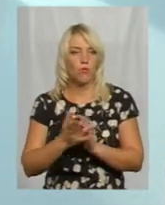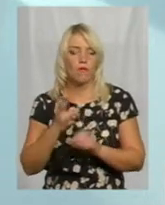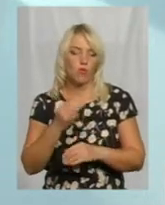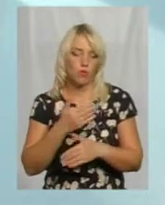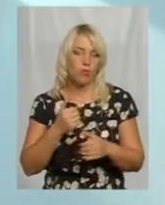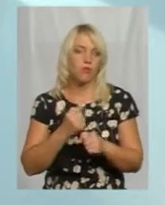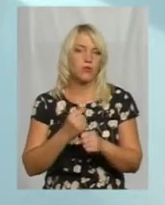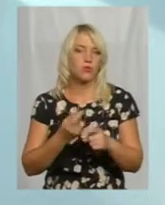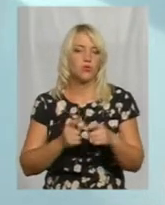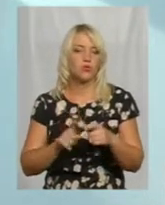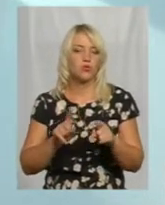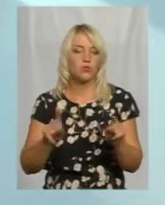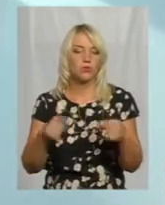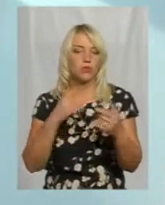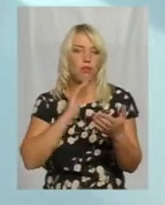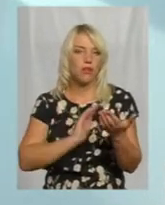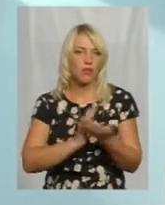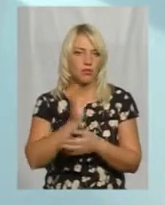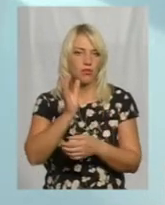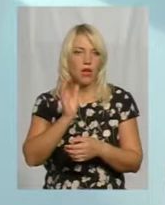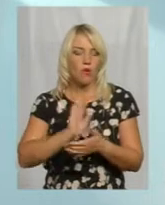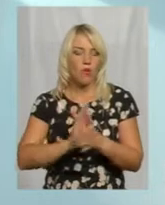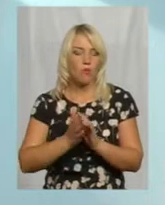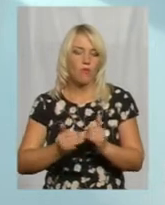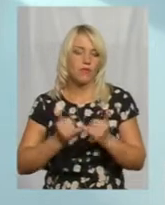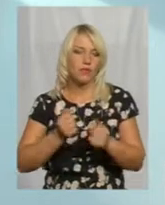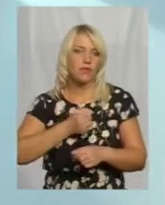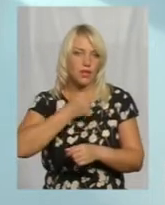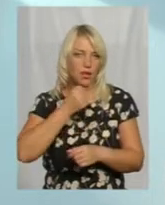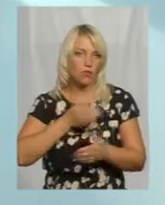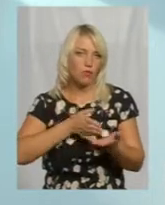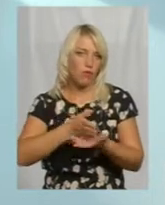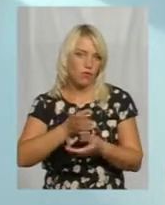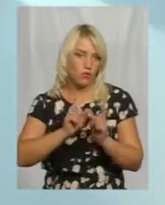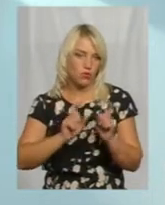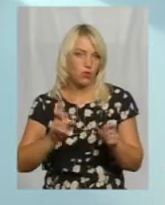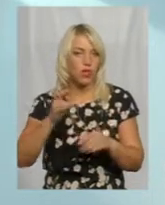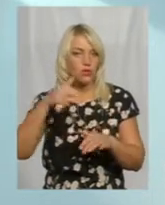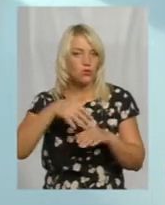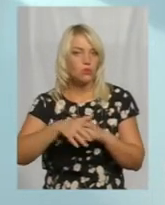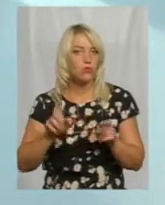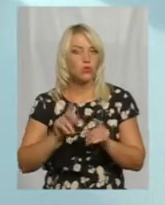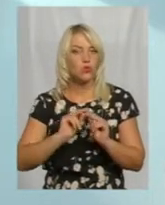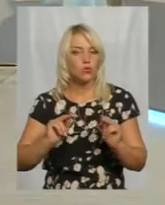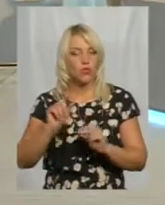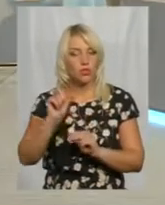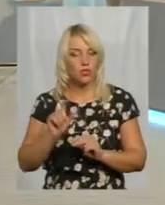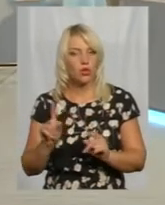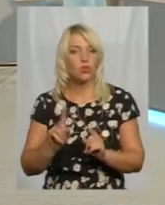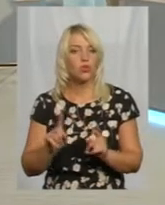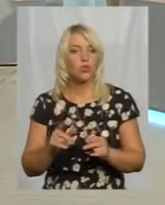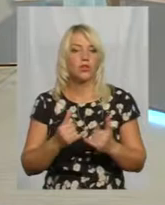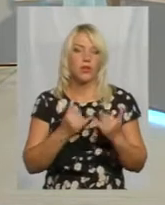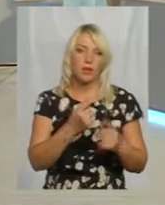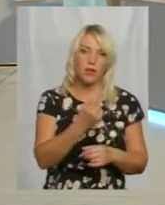над тим, щоб створити якісні умови і для старшої профільної школи. Але, зрозуміло, вчителю, що для перших,